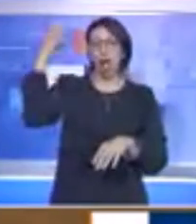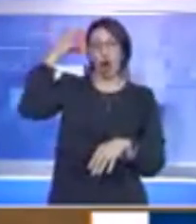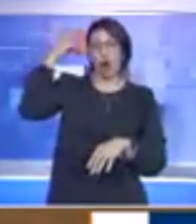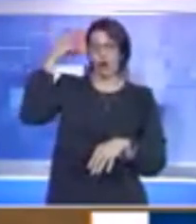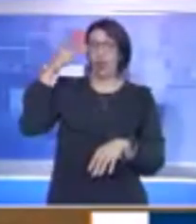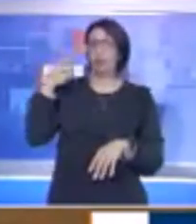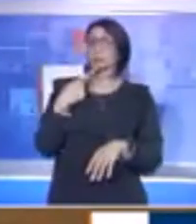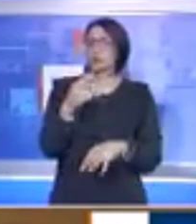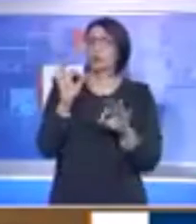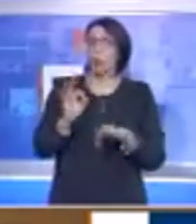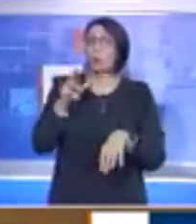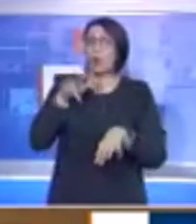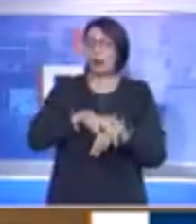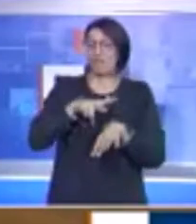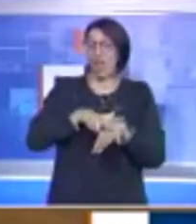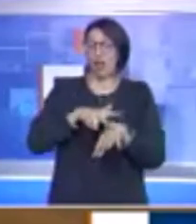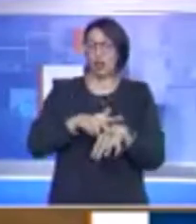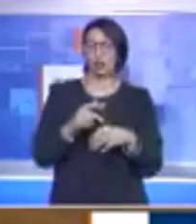ha spiegato il prefetto. E, eh,